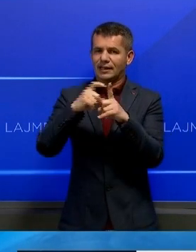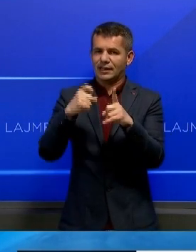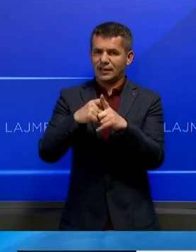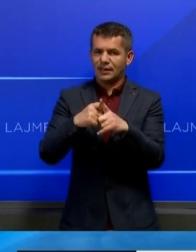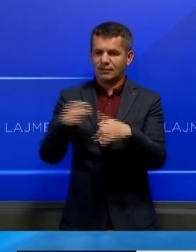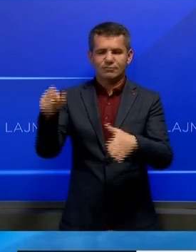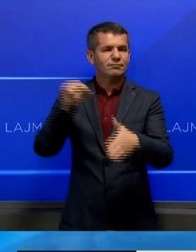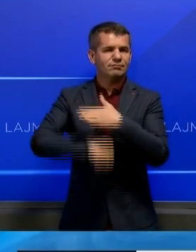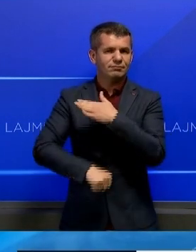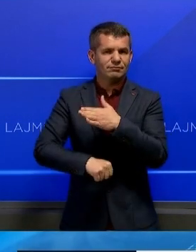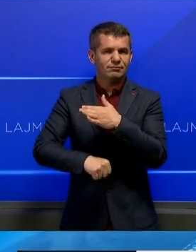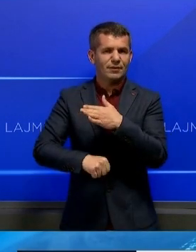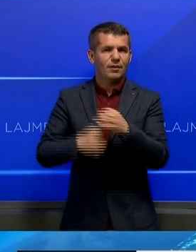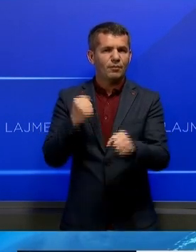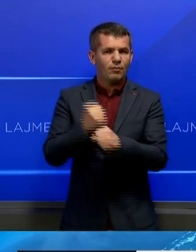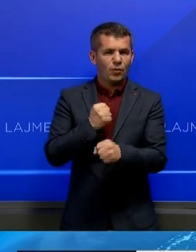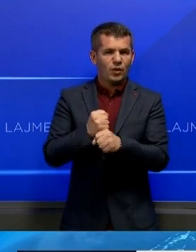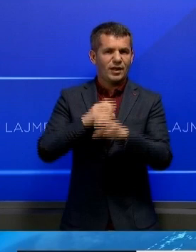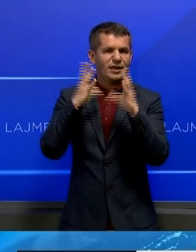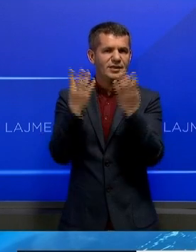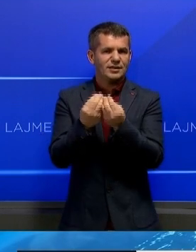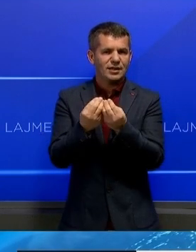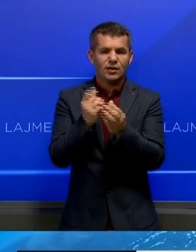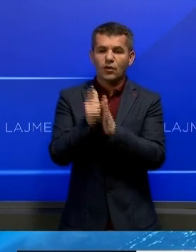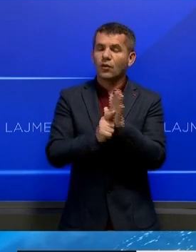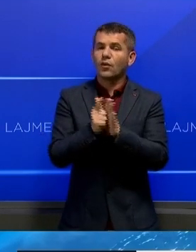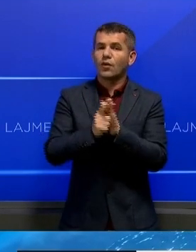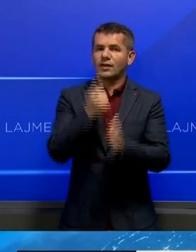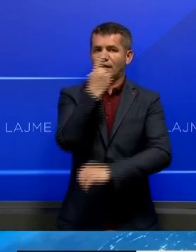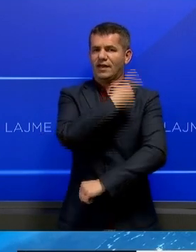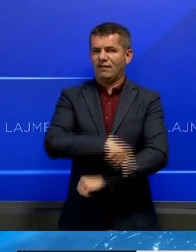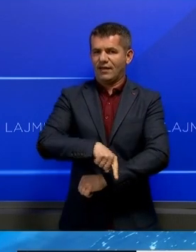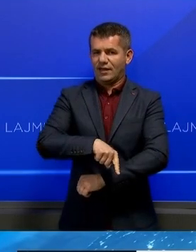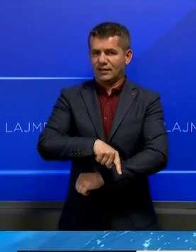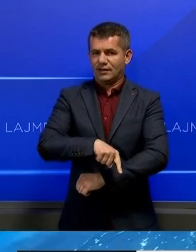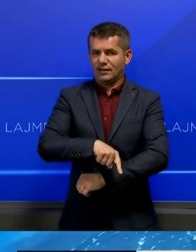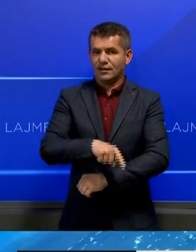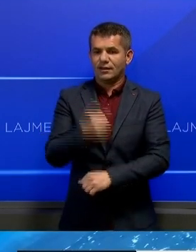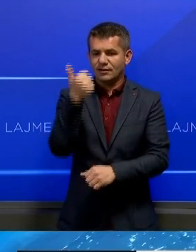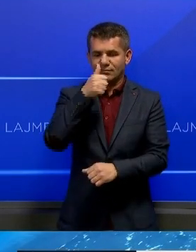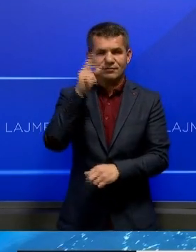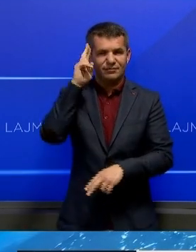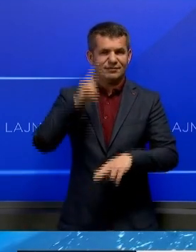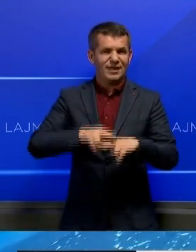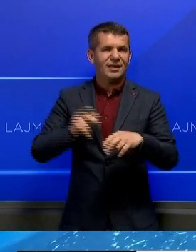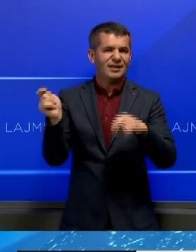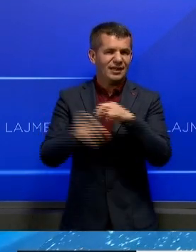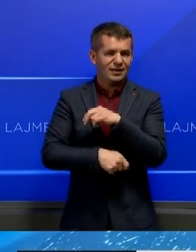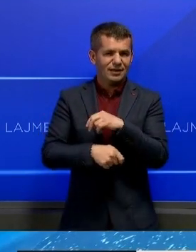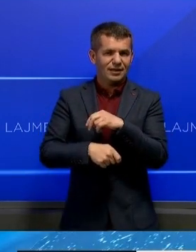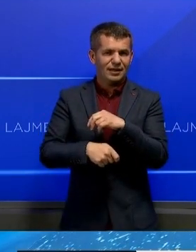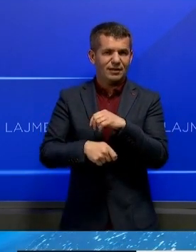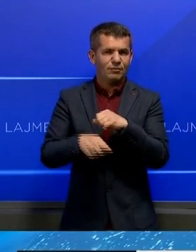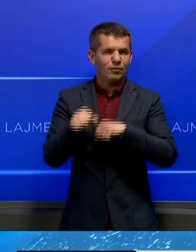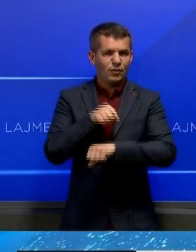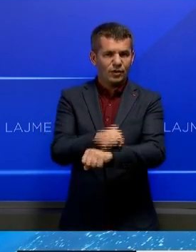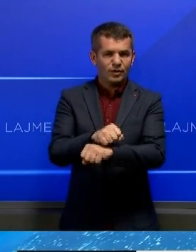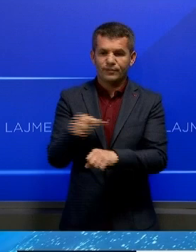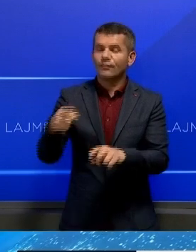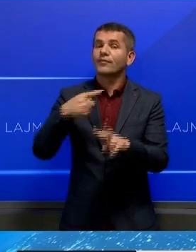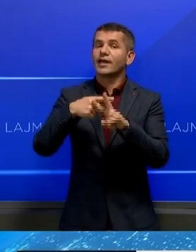t'i ndalot u shtrimi i funksioneve publike në kozgjatje prej një viti pas i të kryet dënimin me burg. Haki Rugova